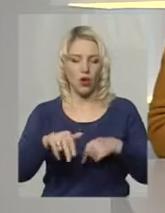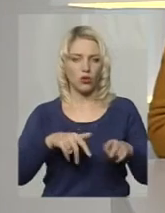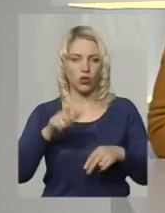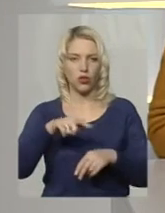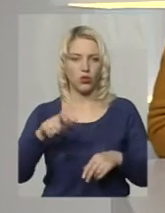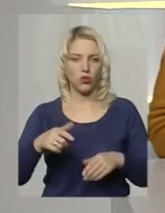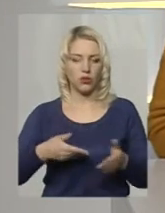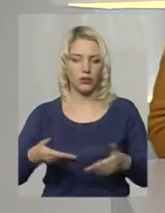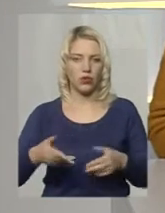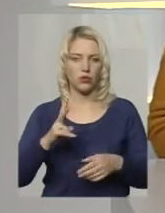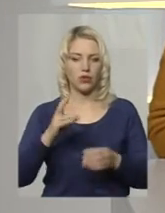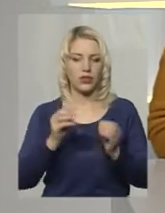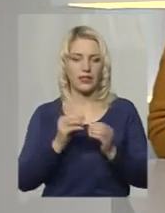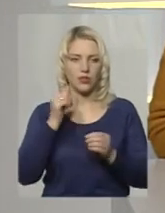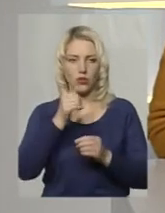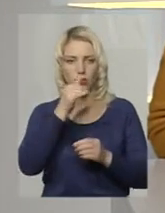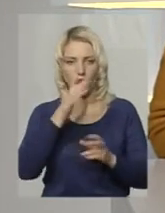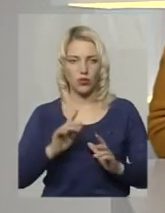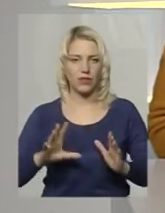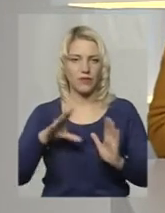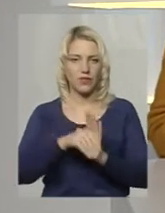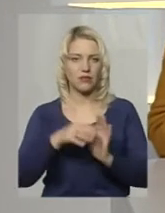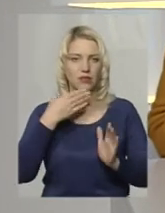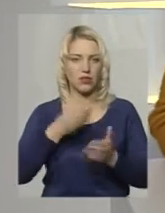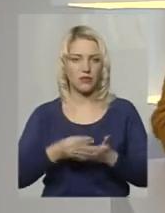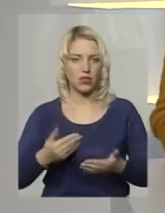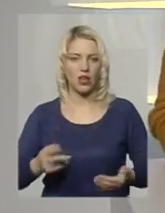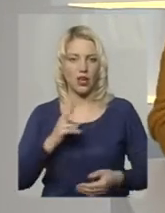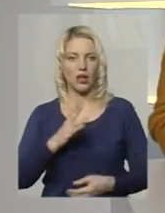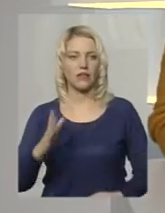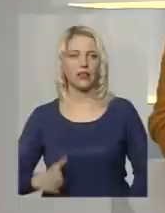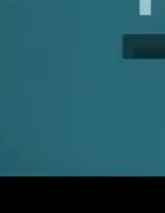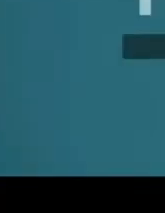близько 10 років не можуть доселитися у свої квартири. Давайте подивимось.